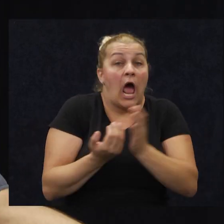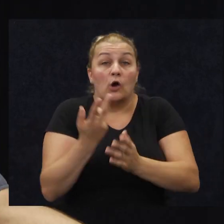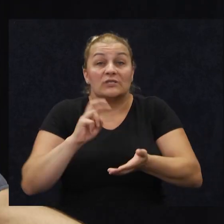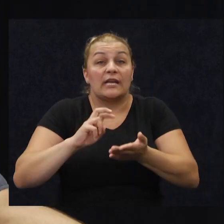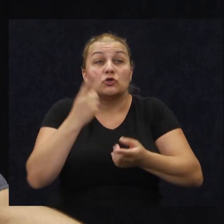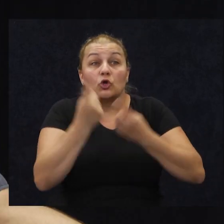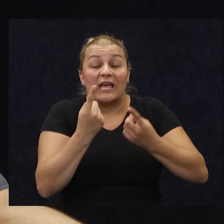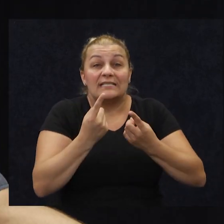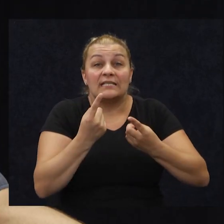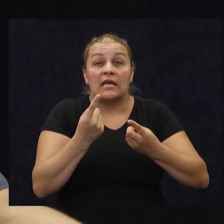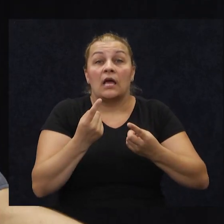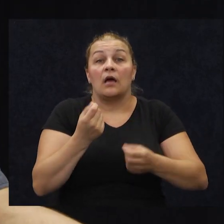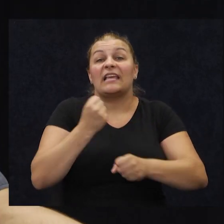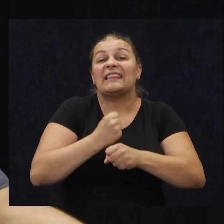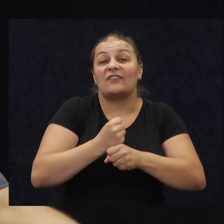jako kratko.